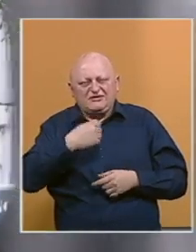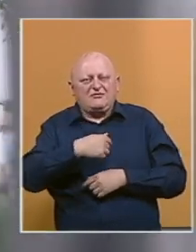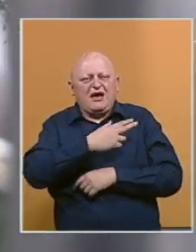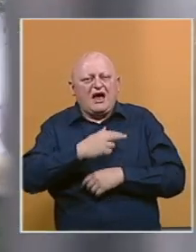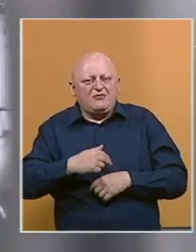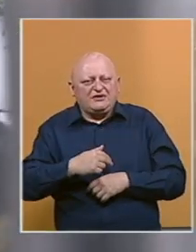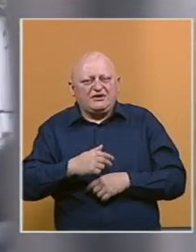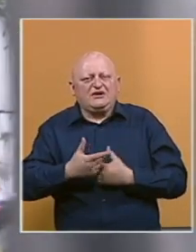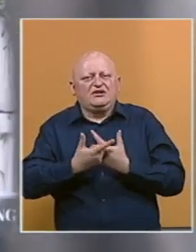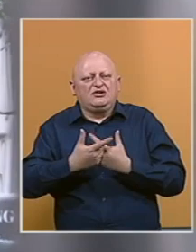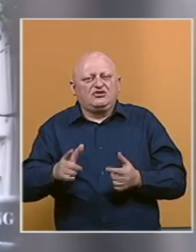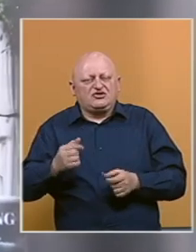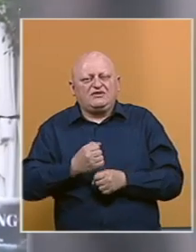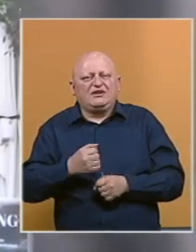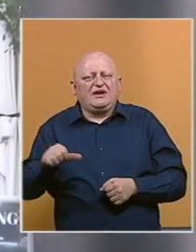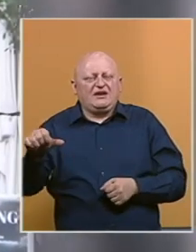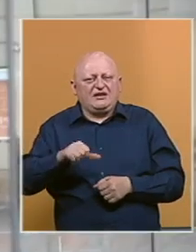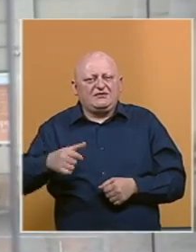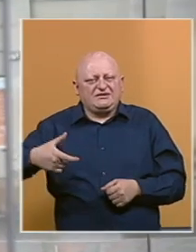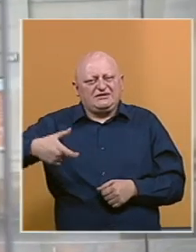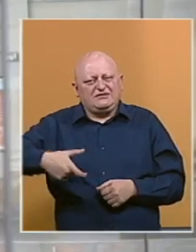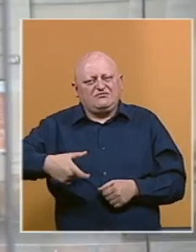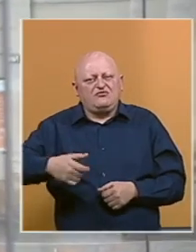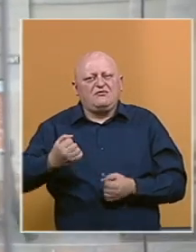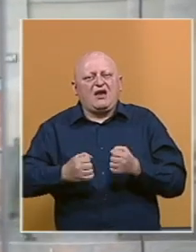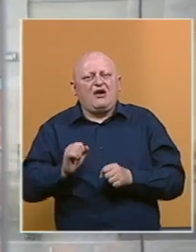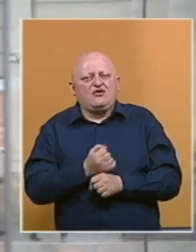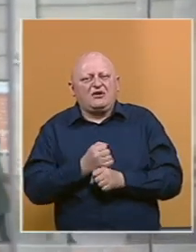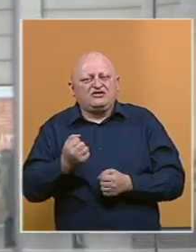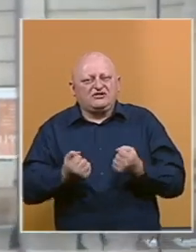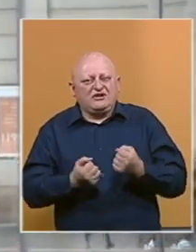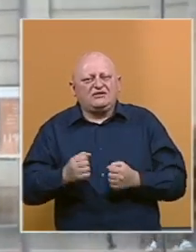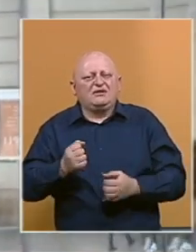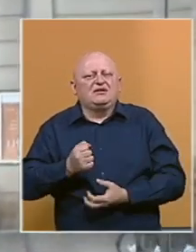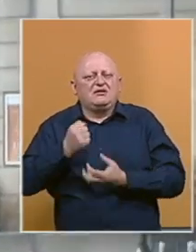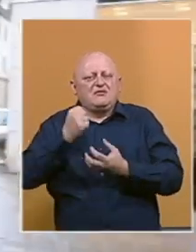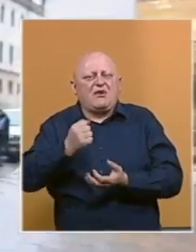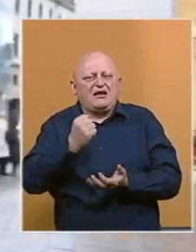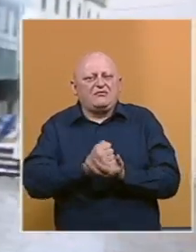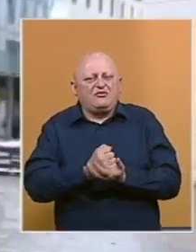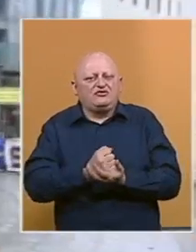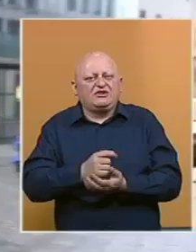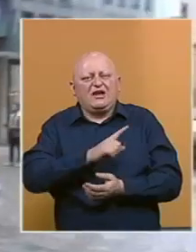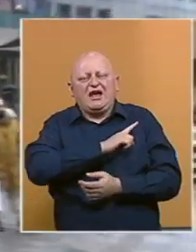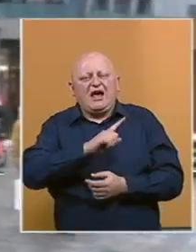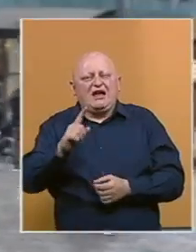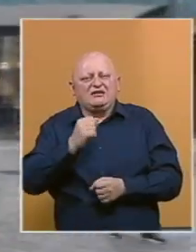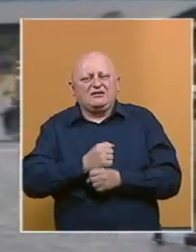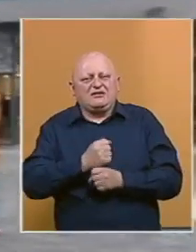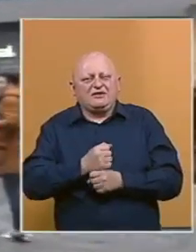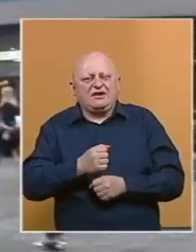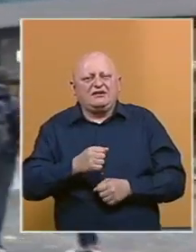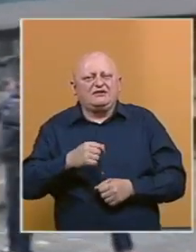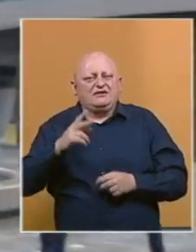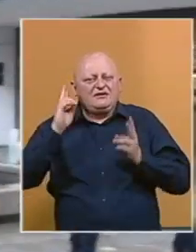namirnicama i apoteka. Dozvoljen je i rad benzinskih pumpi, automehaničorskih radionica, banki i pošta, ali je